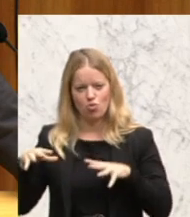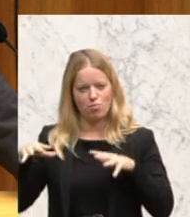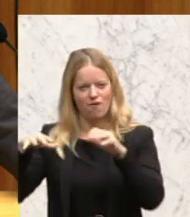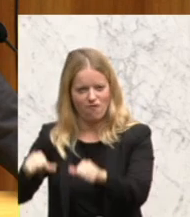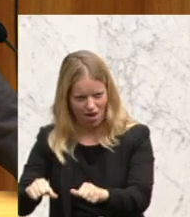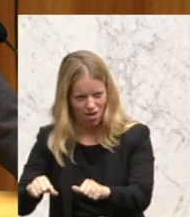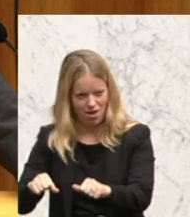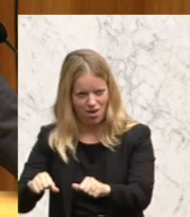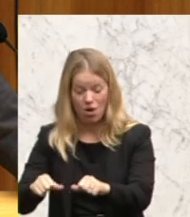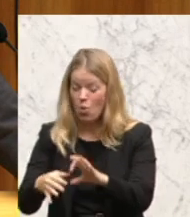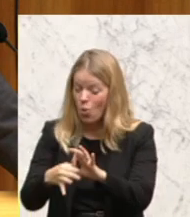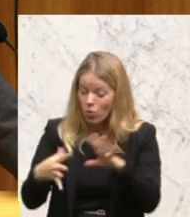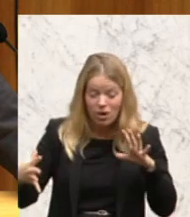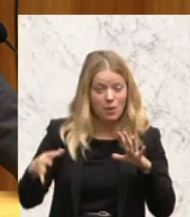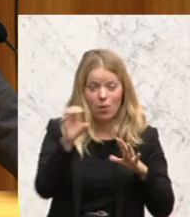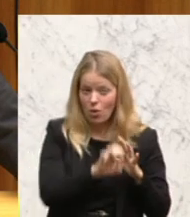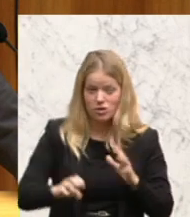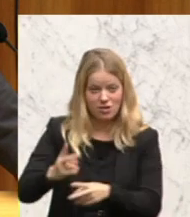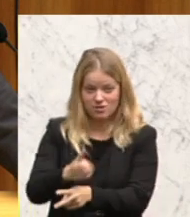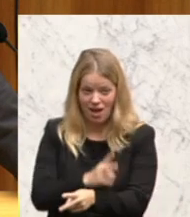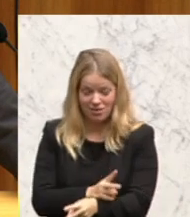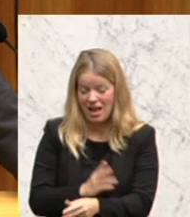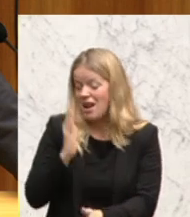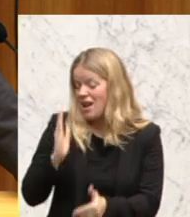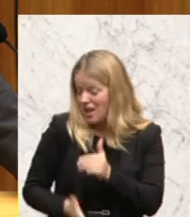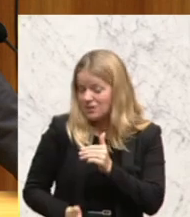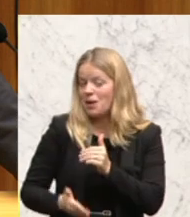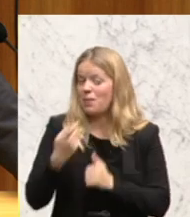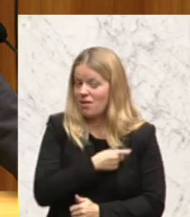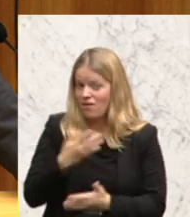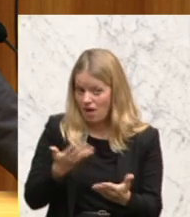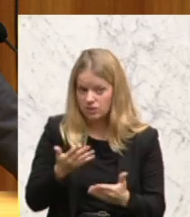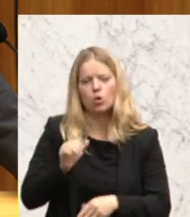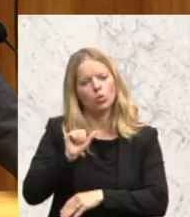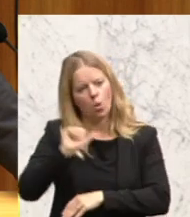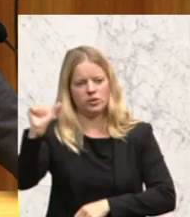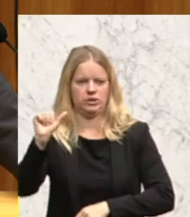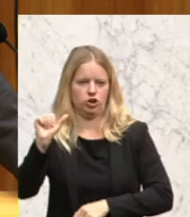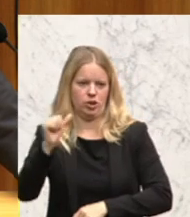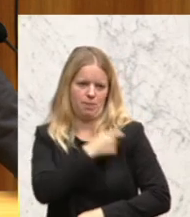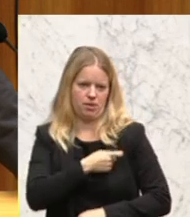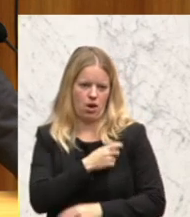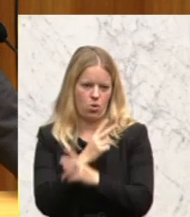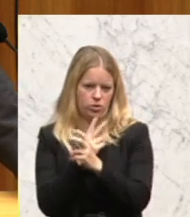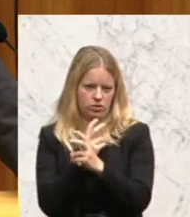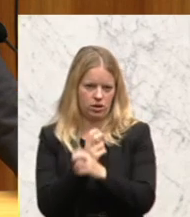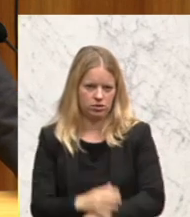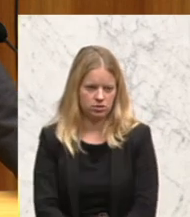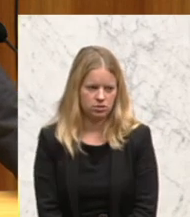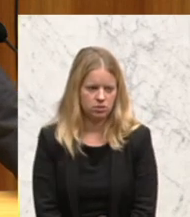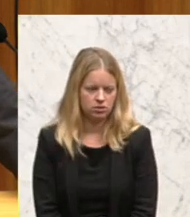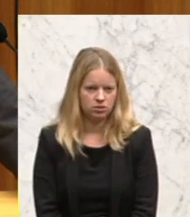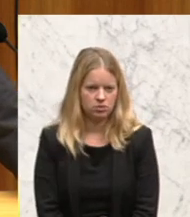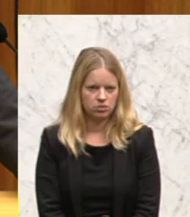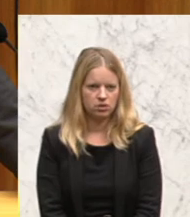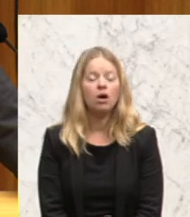europäischen Staat gerechtfertigt hat, war die Kommunistische Partei Österreichs. Die war aus guten